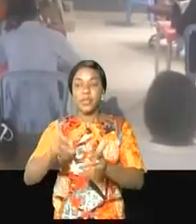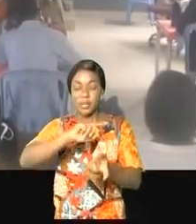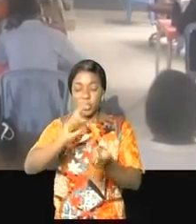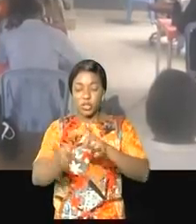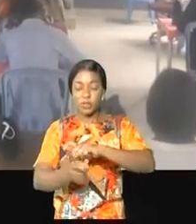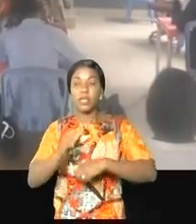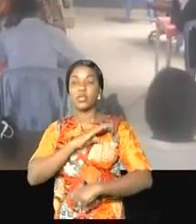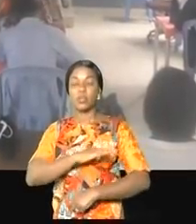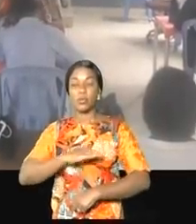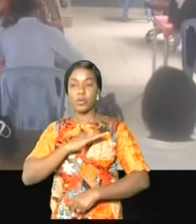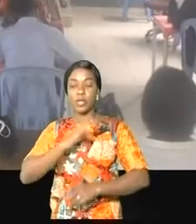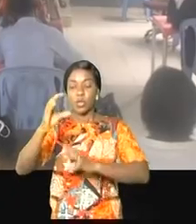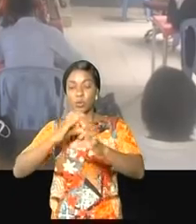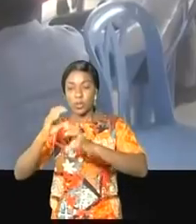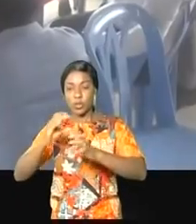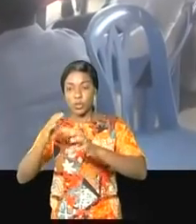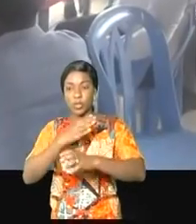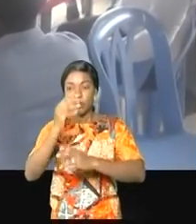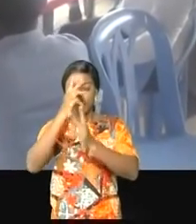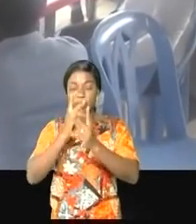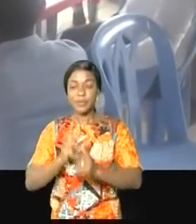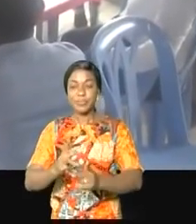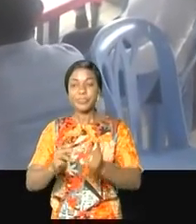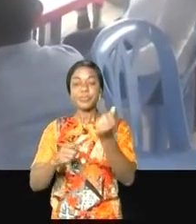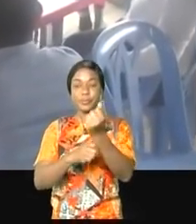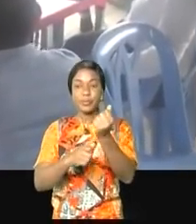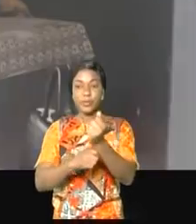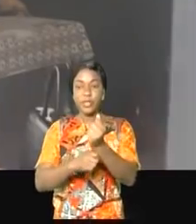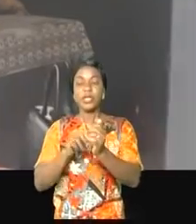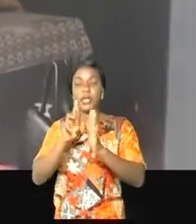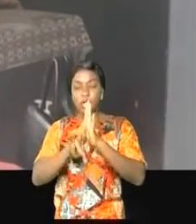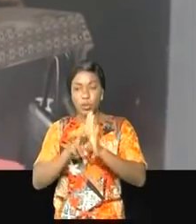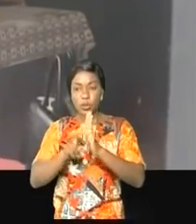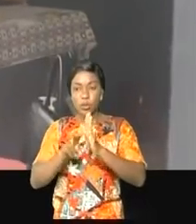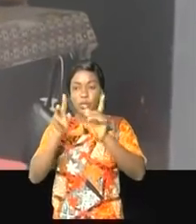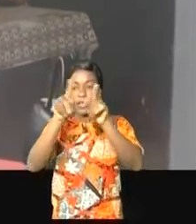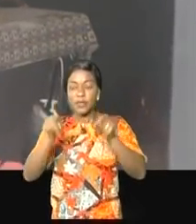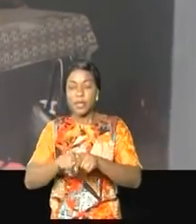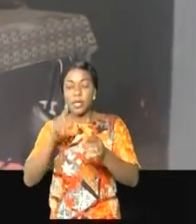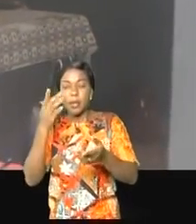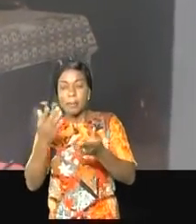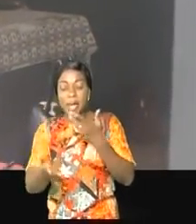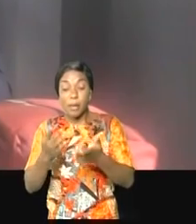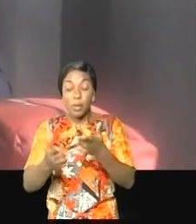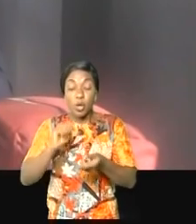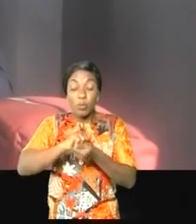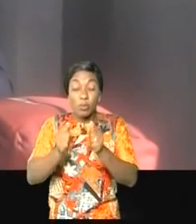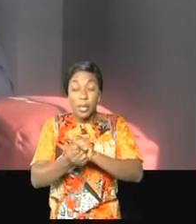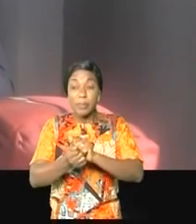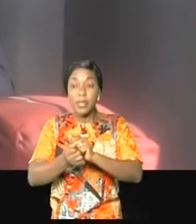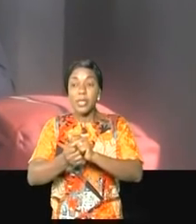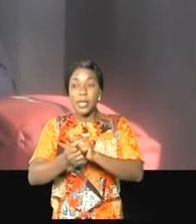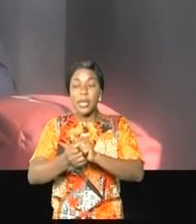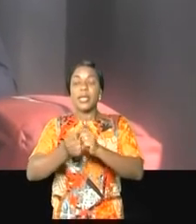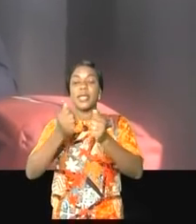comportement, la communication et les valeurs humanitaires, le rôle des médias dans les situations d'urgence humanitaires. Ce sont